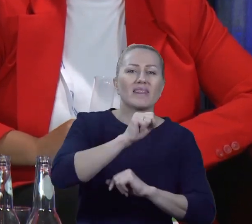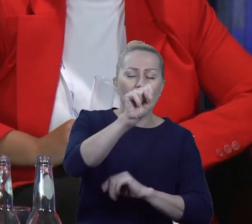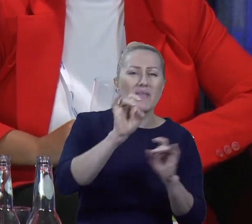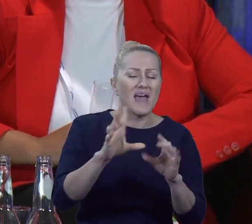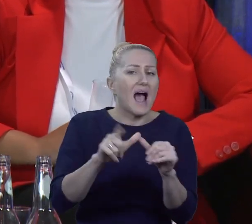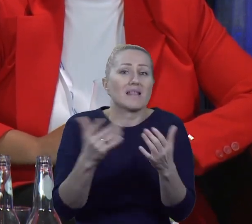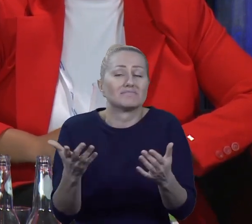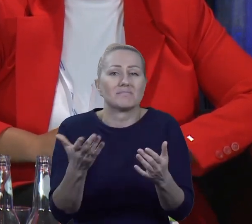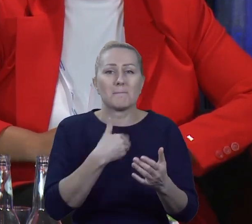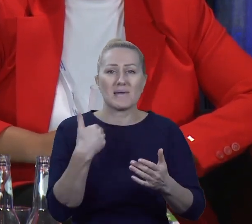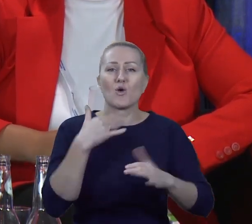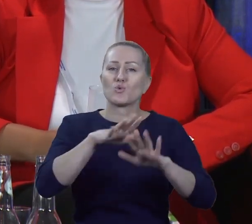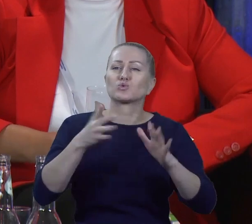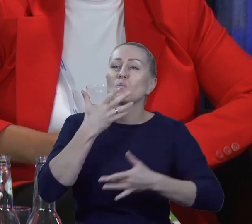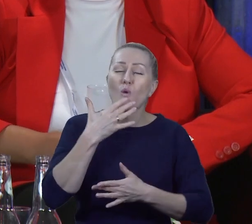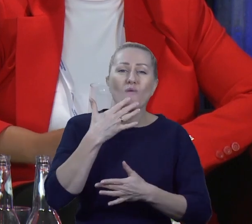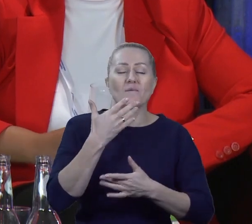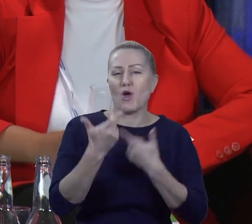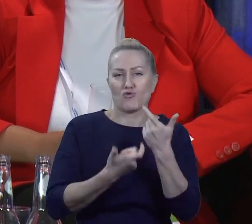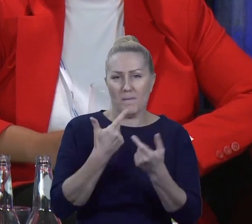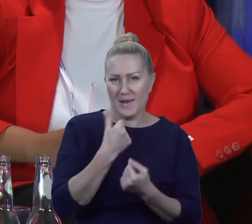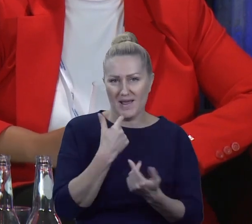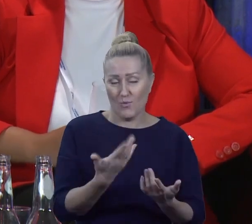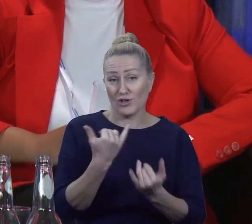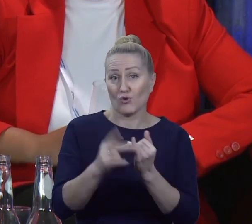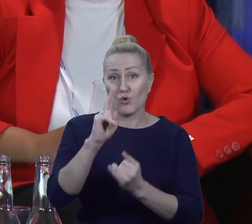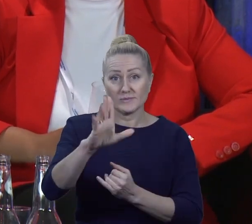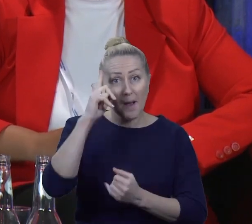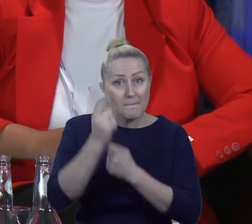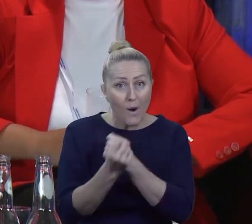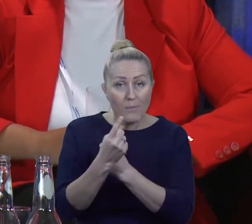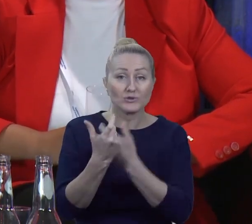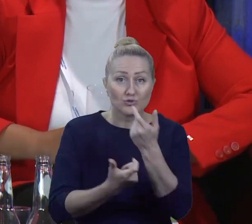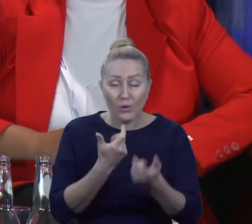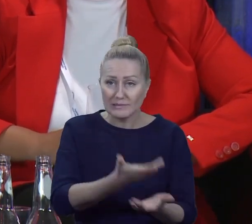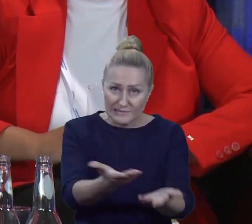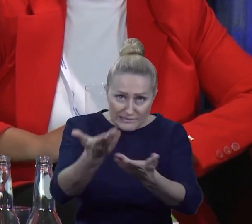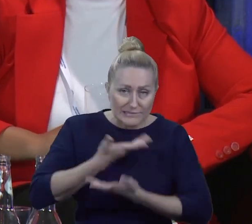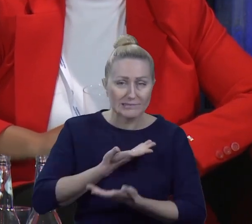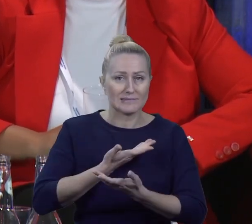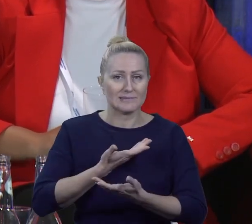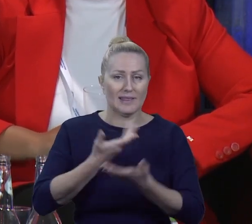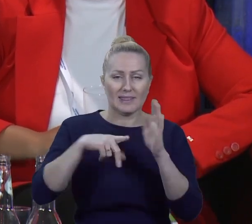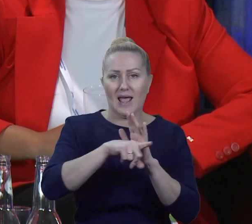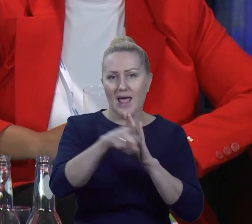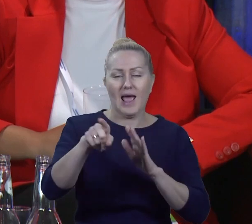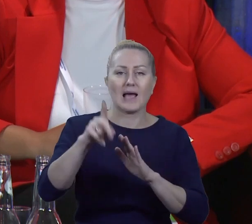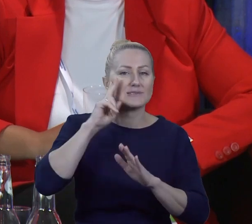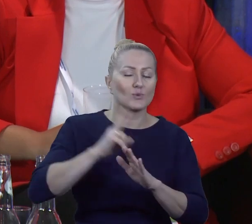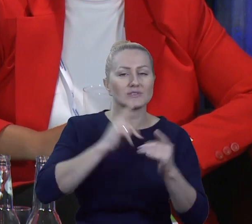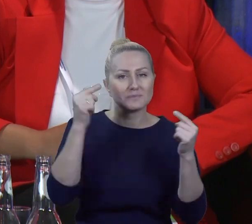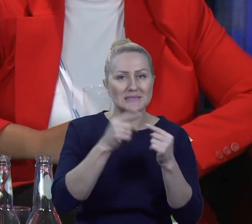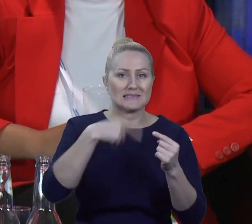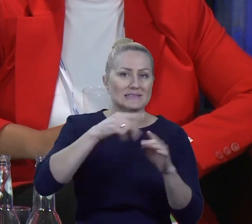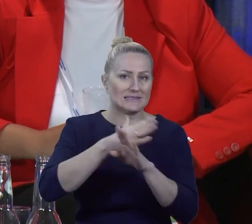powiedziałem, no my dużo krzyczymy, a mało robimy. Jeżeli ktoś ma pomysły, niech je skieruje do odpowiednich organów i będziemy się nad tym